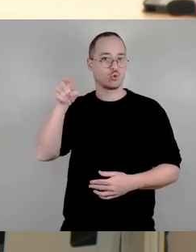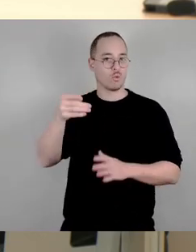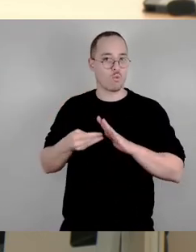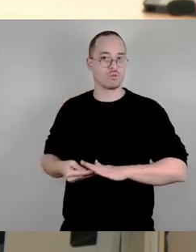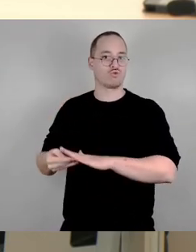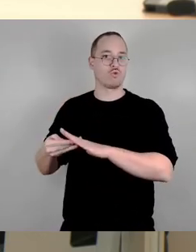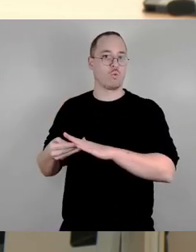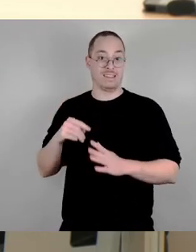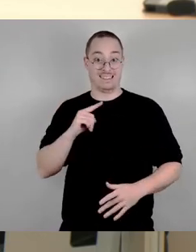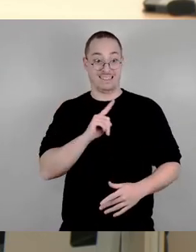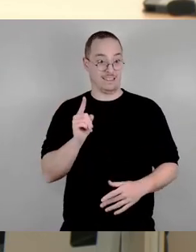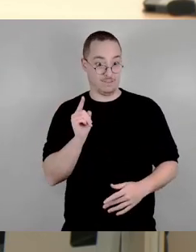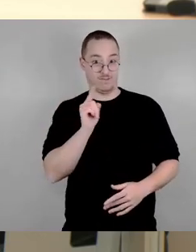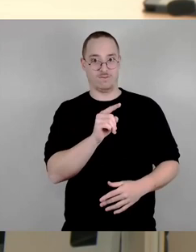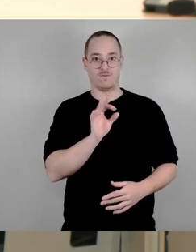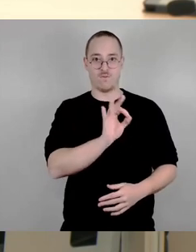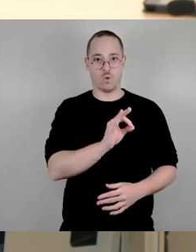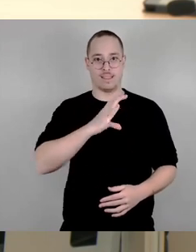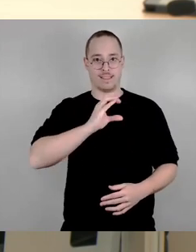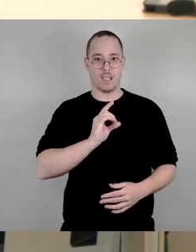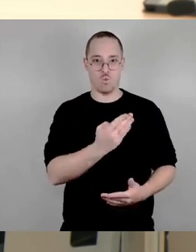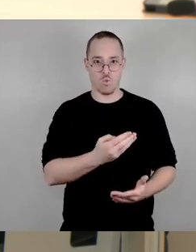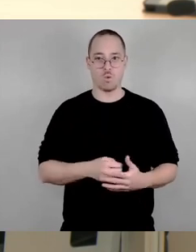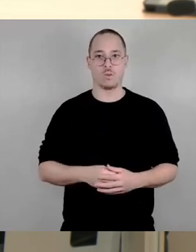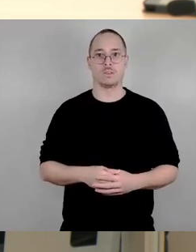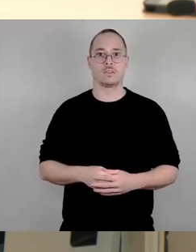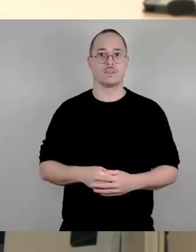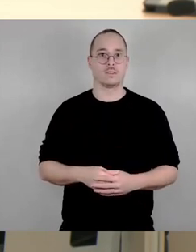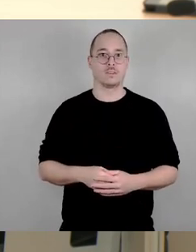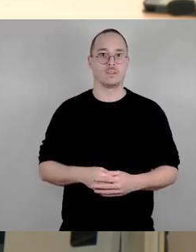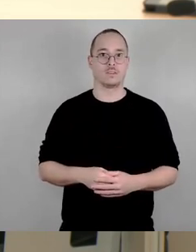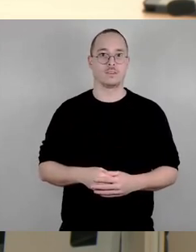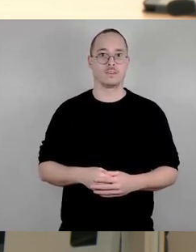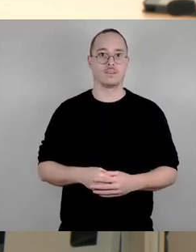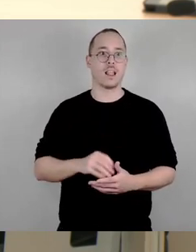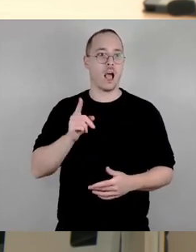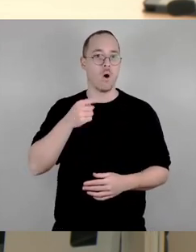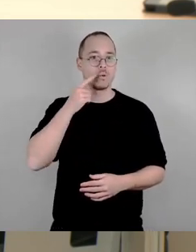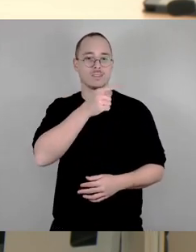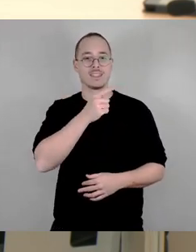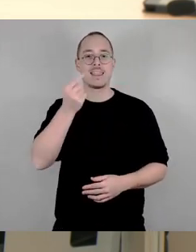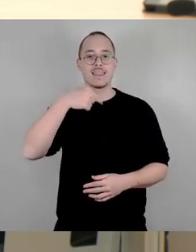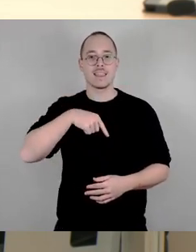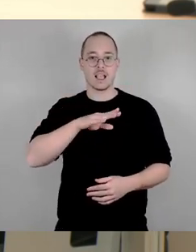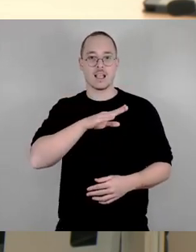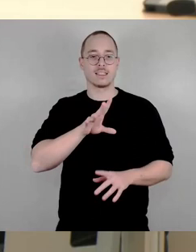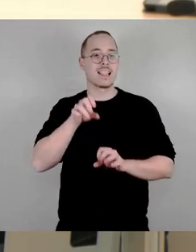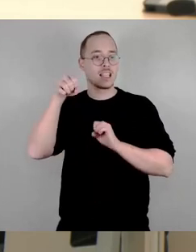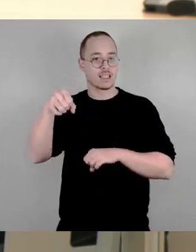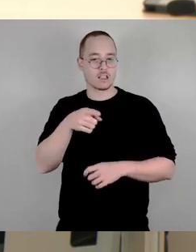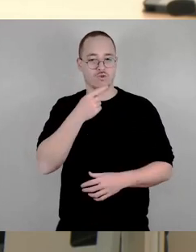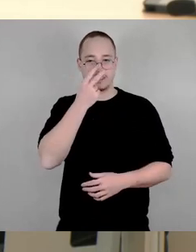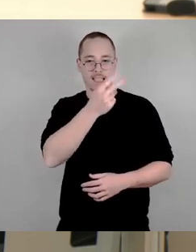Landtagswahl in Niedersachsen sehen, der Sozialtourismus von März hat Ihnen dort nicht geholfen. Sie konnten es gerade bei der Rede sehen. Es nützt nichts, die AfD